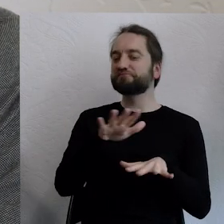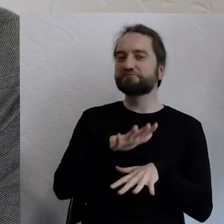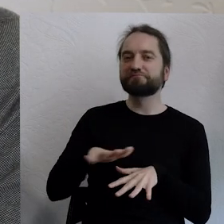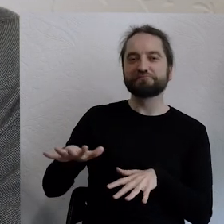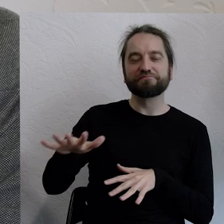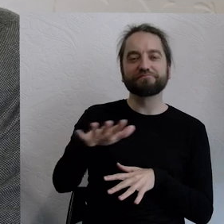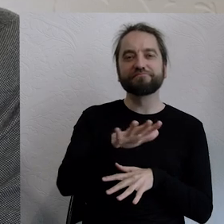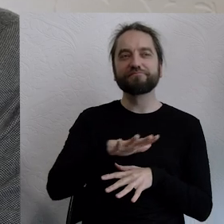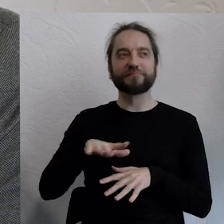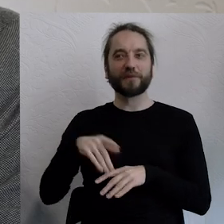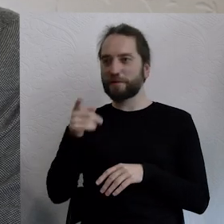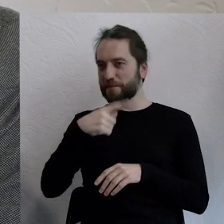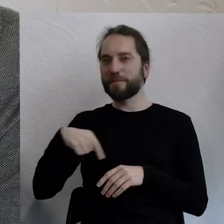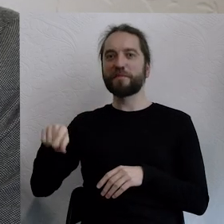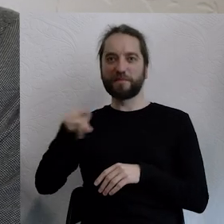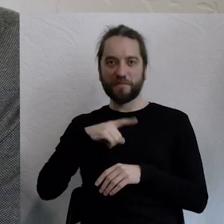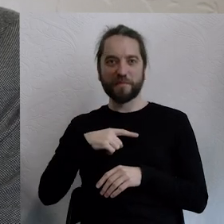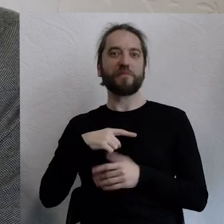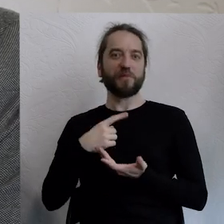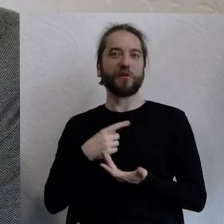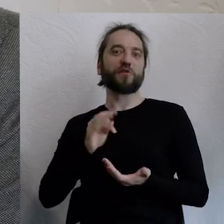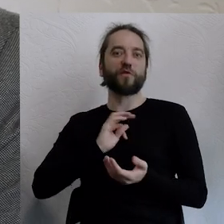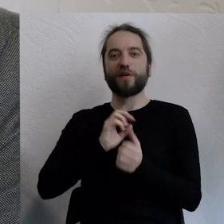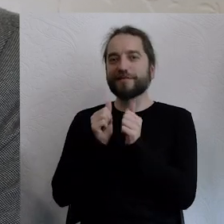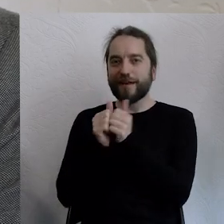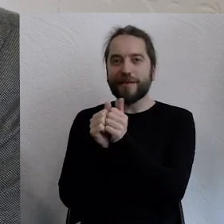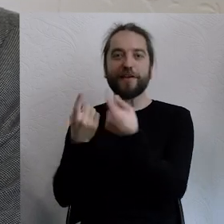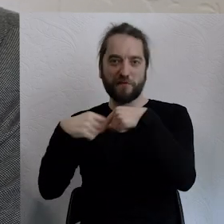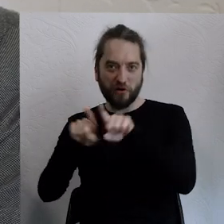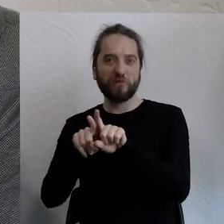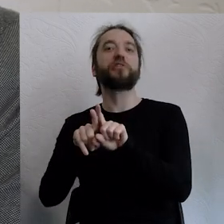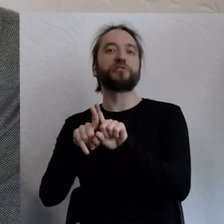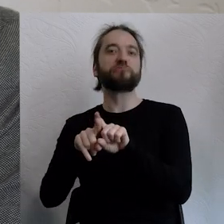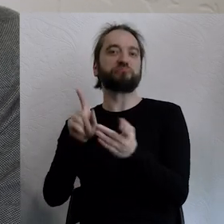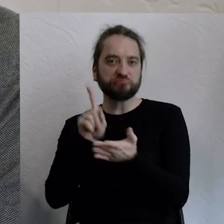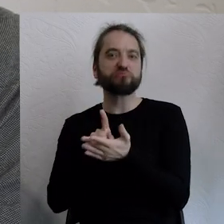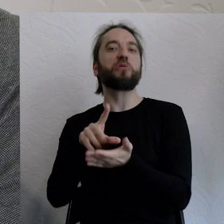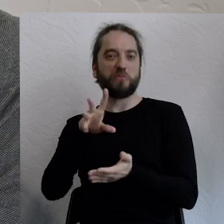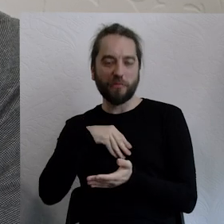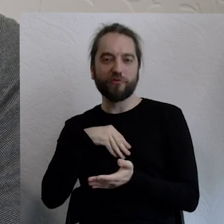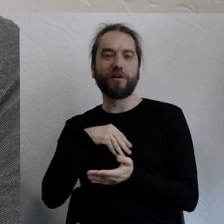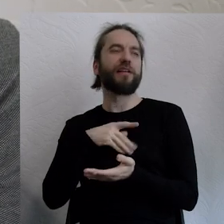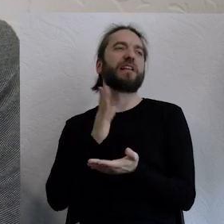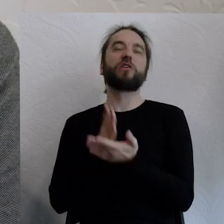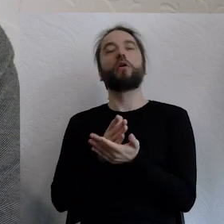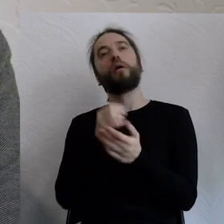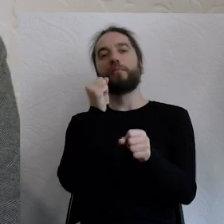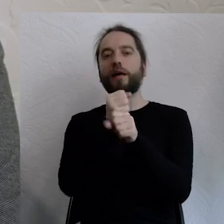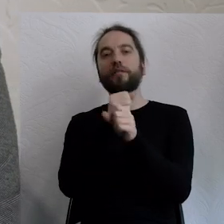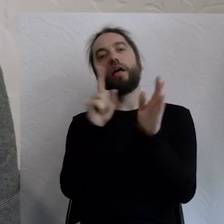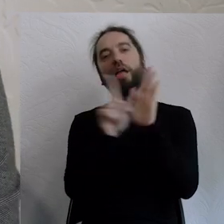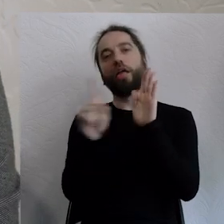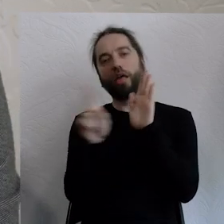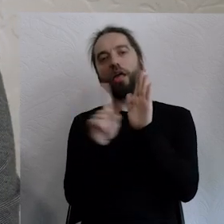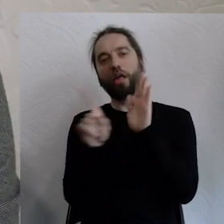realizować w sposób inny niż tylko dojeżdżając i wracając do pracy i spędzając